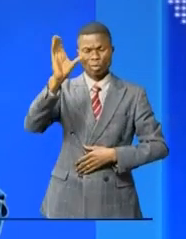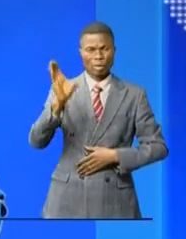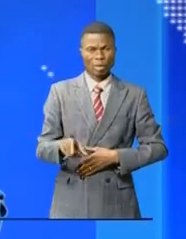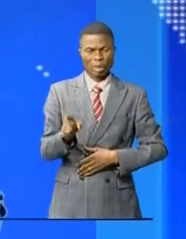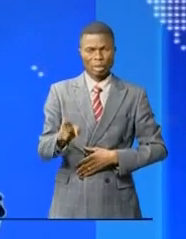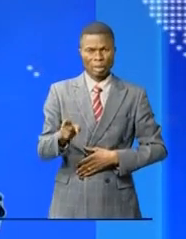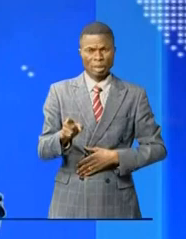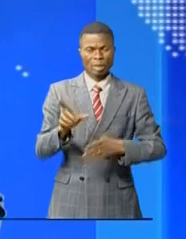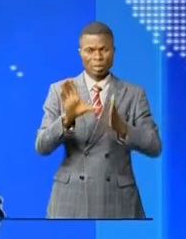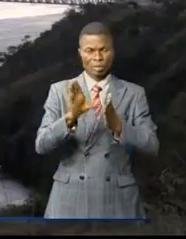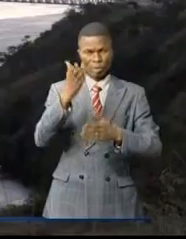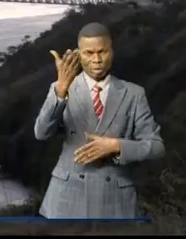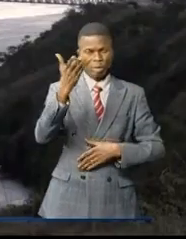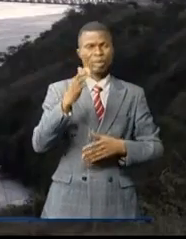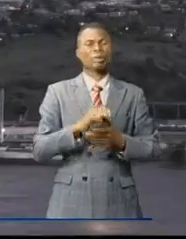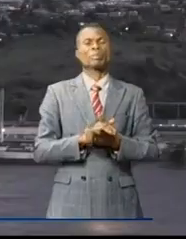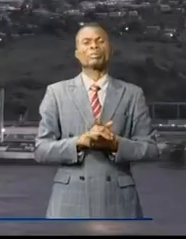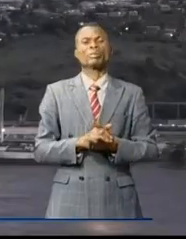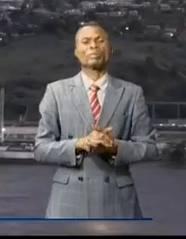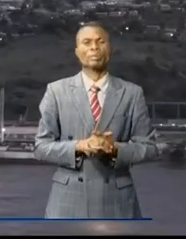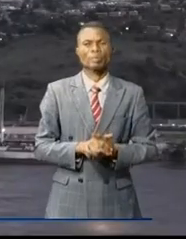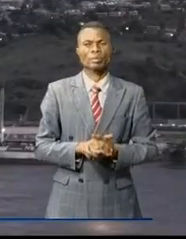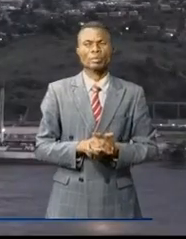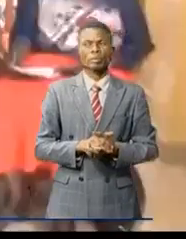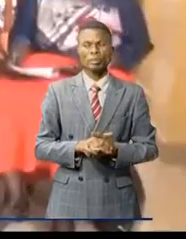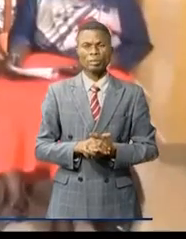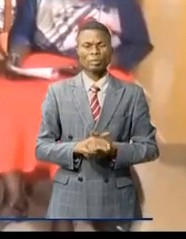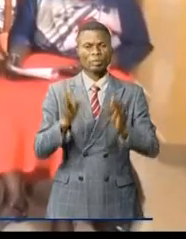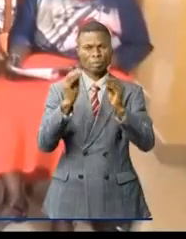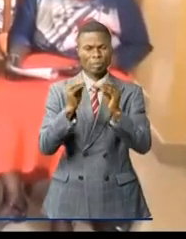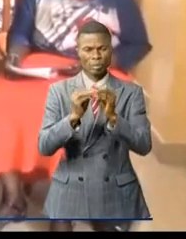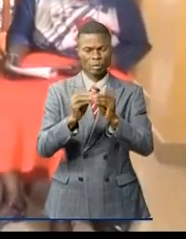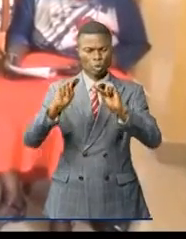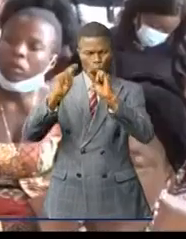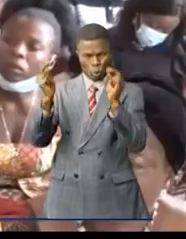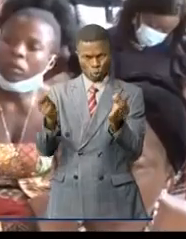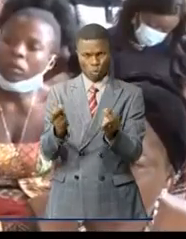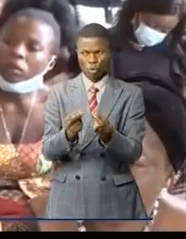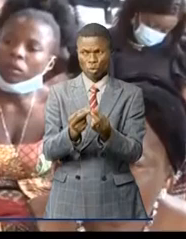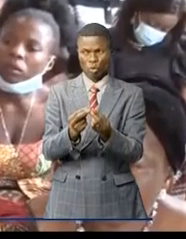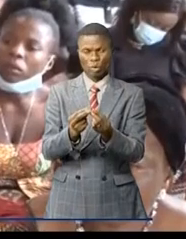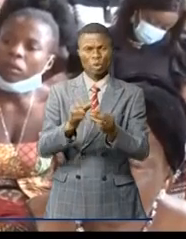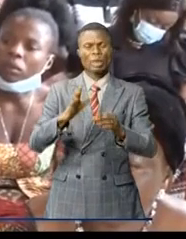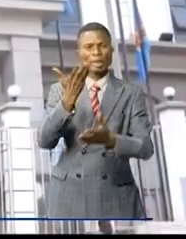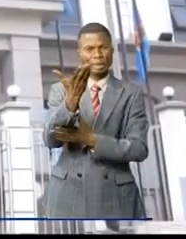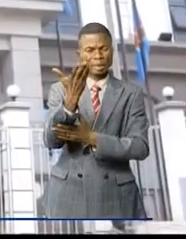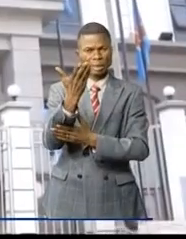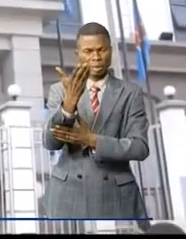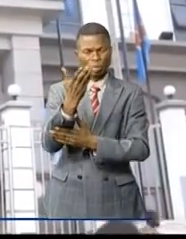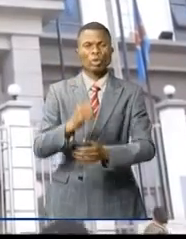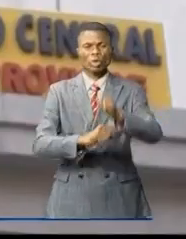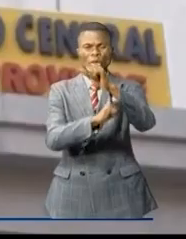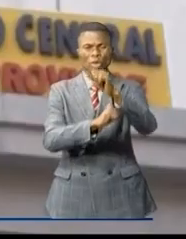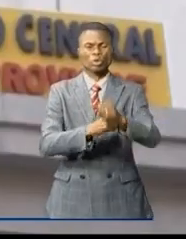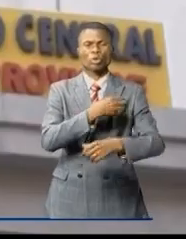Congo central. Suivez. Les centrales sont réunies dans un collectif qui plaide pour l'avènement d'Indeleur à la tête